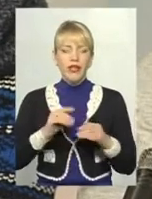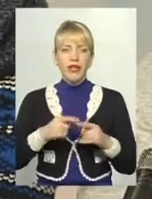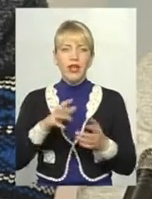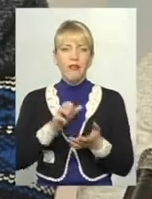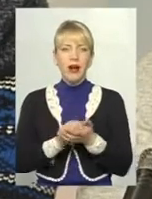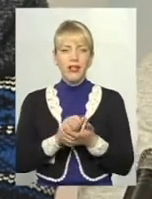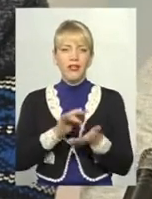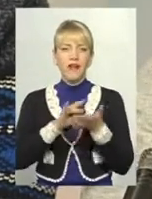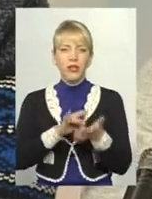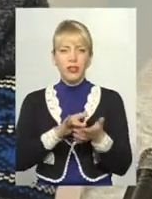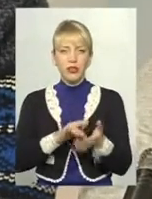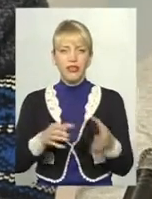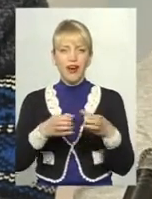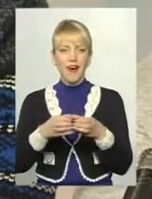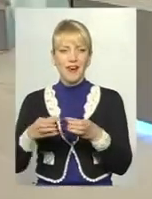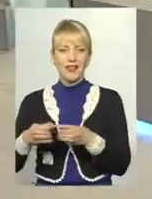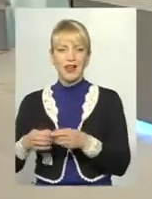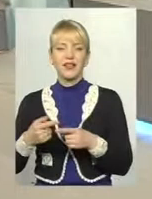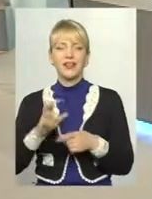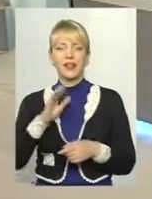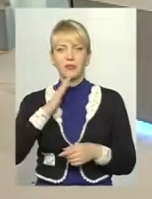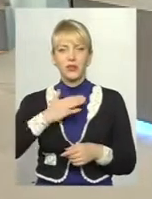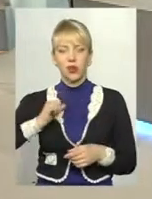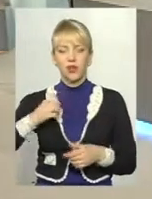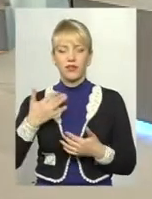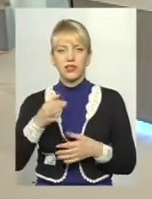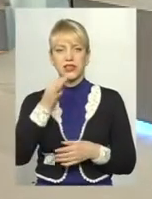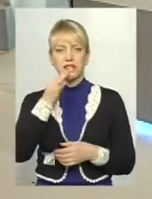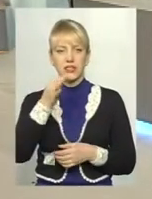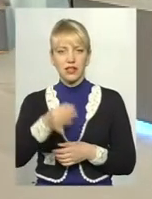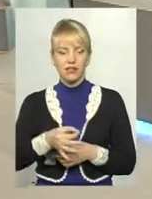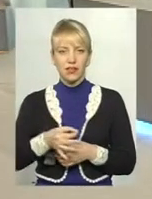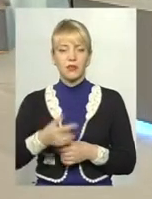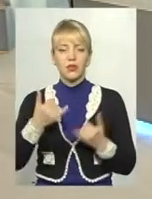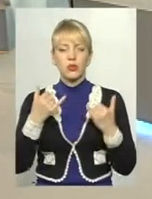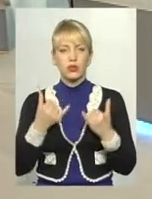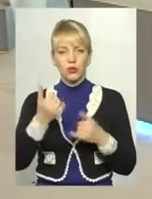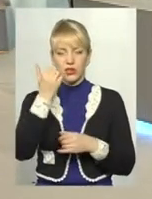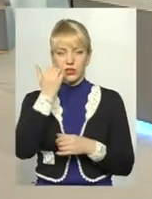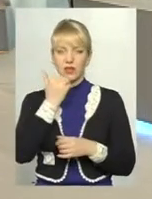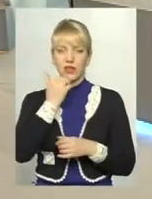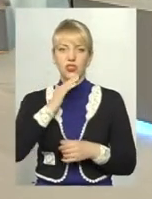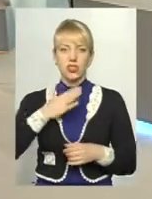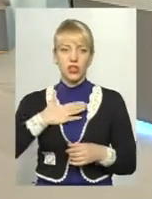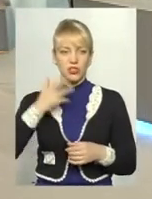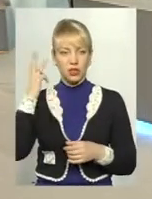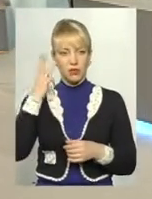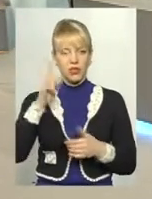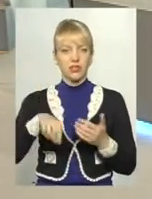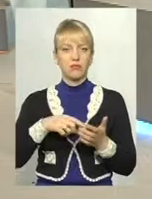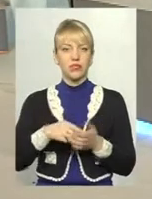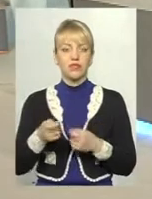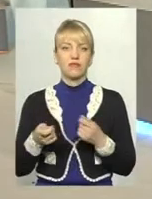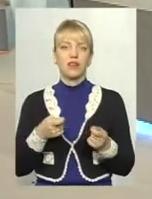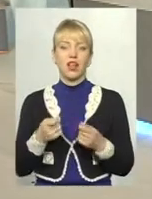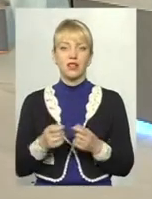І вже, як моїм колегою було сказано, сьогодні завдячуючи нашій хмельницькій міській владі,